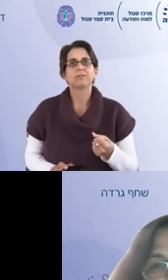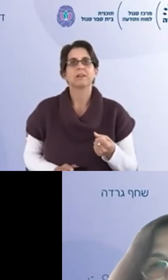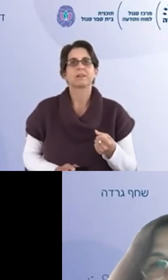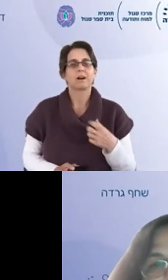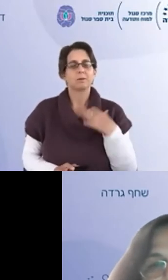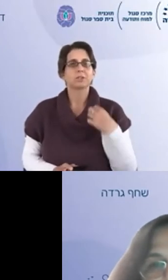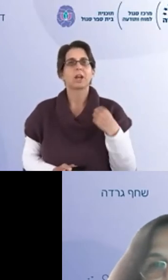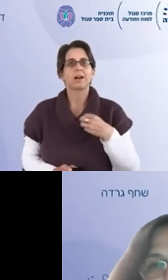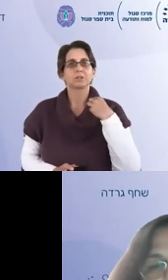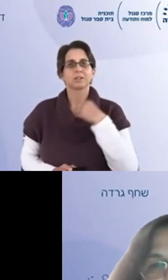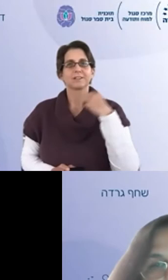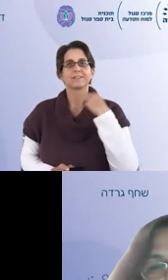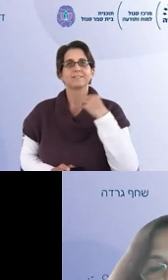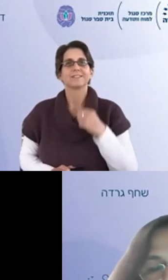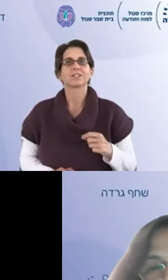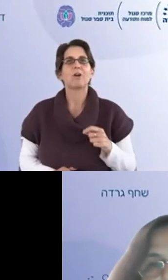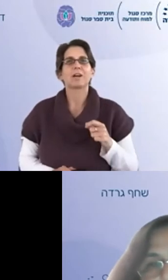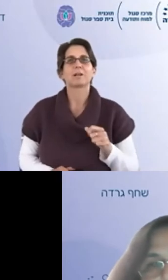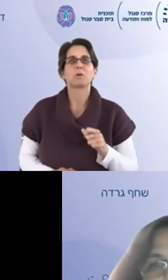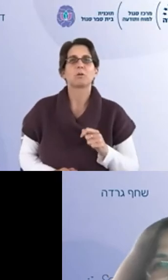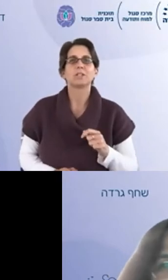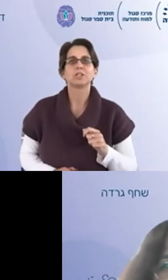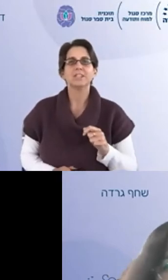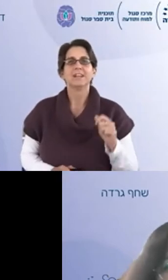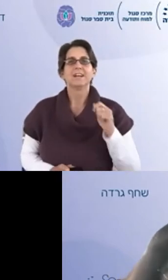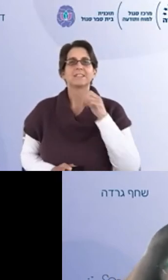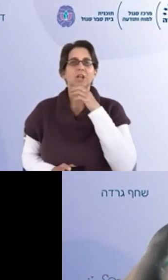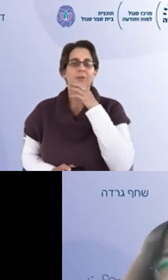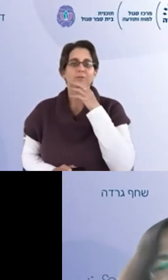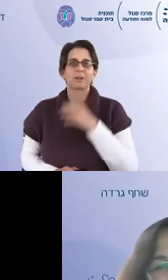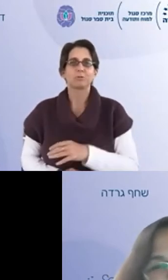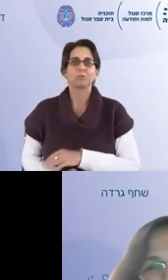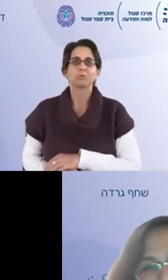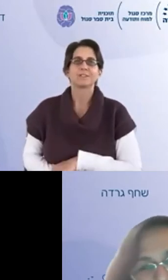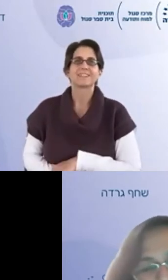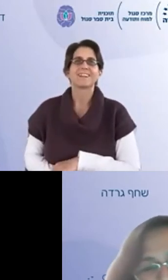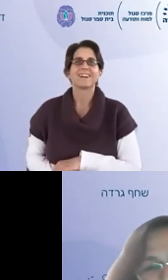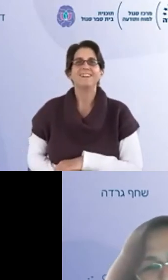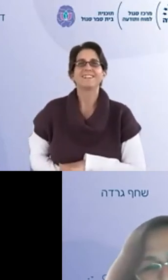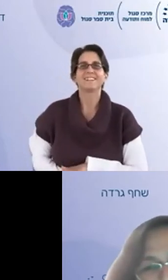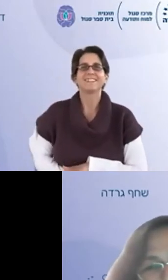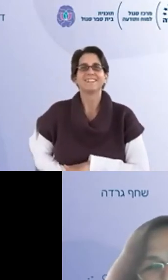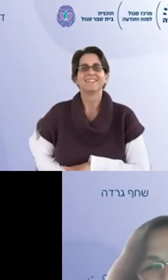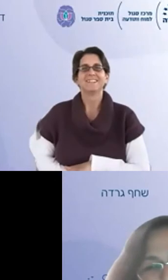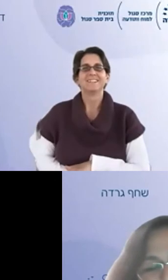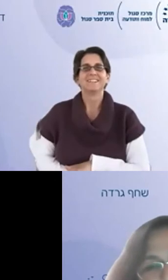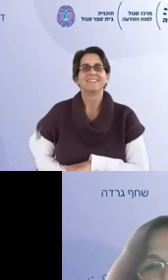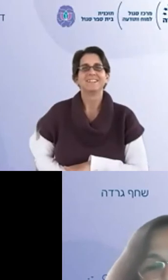ובית הספר זה באמת שאלה שישר הולכת למקום האישי אז שחף אנחנו נתחיל איתך